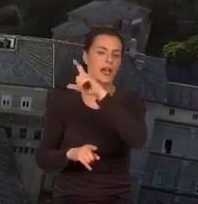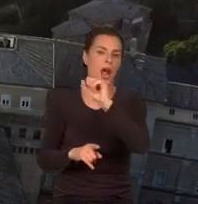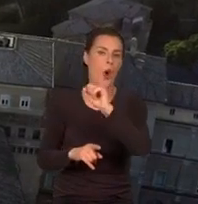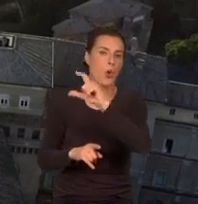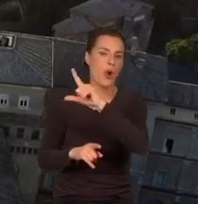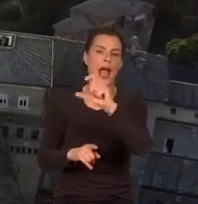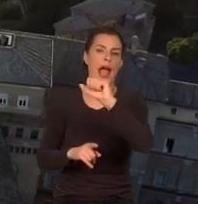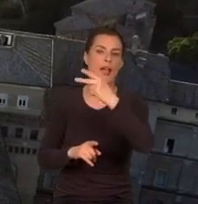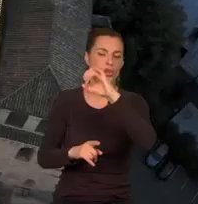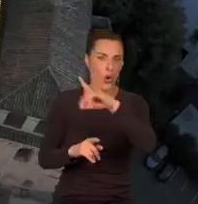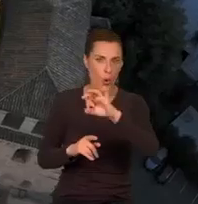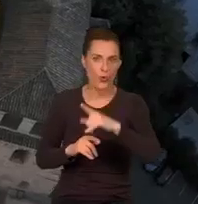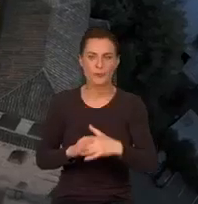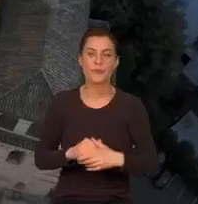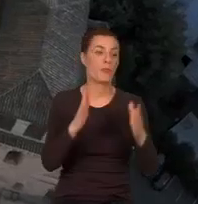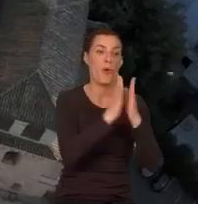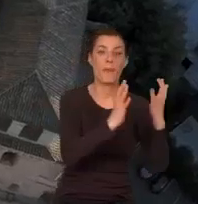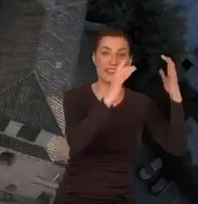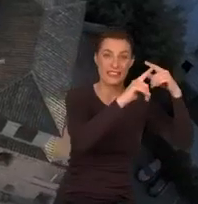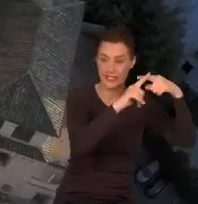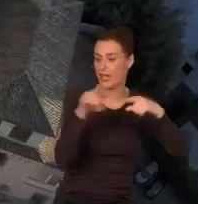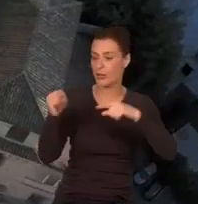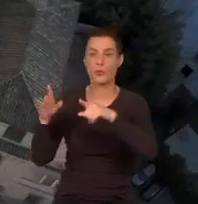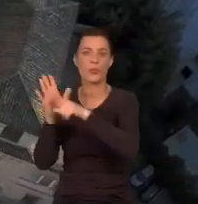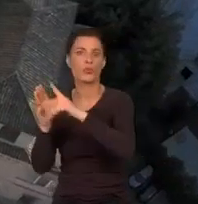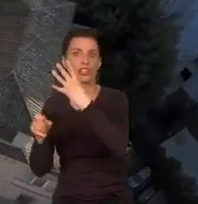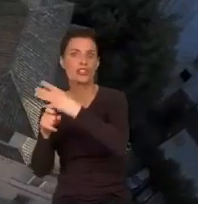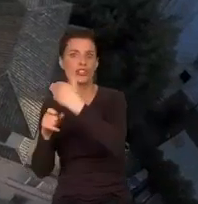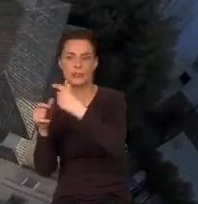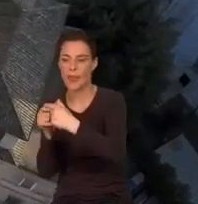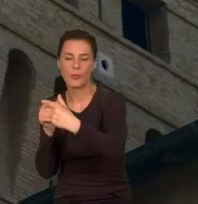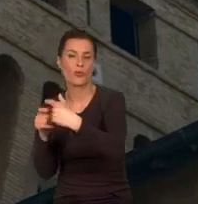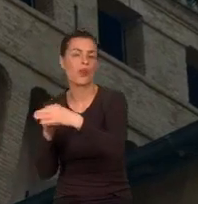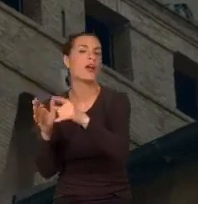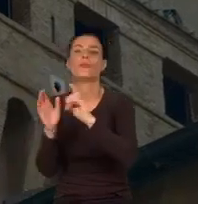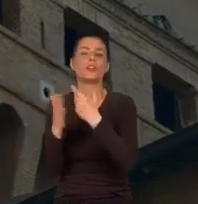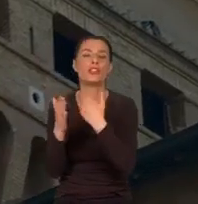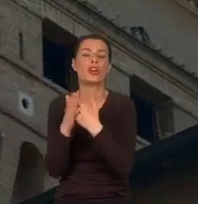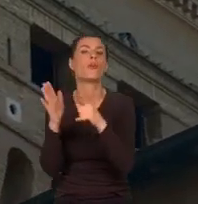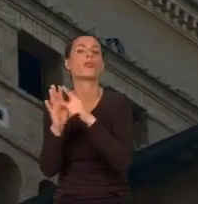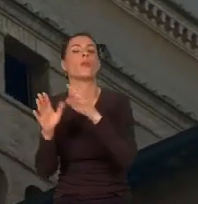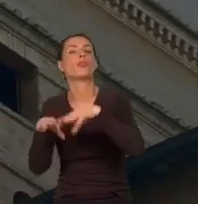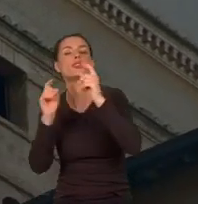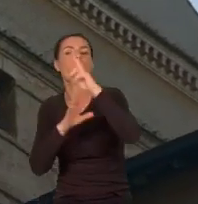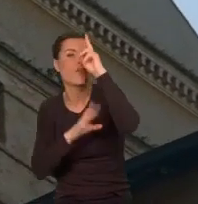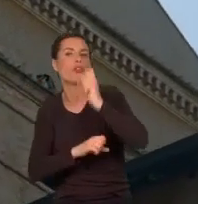Ten równoległy do bazylki budynek ma 40 metrów długości, a powstał jako obiekt wojskowy.